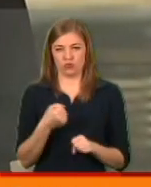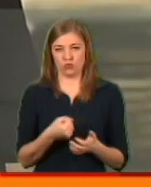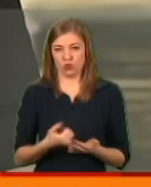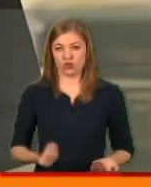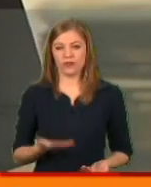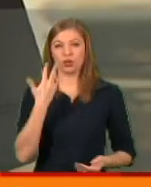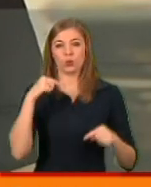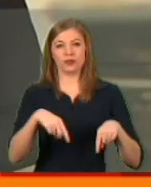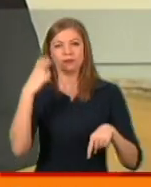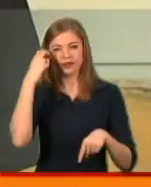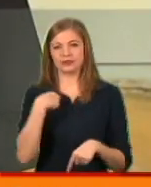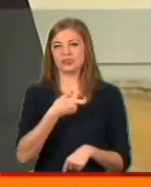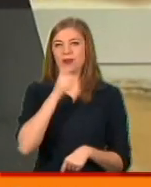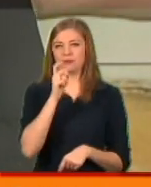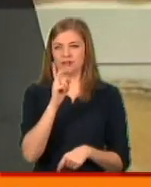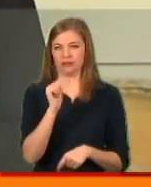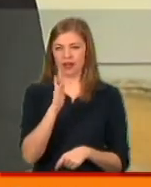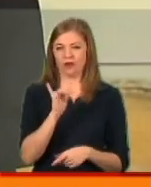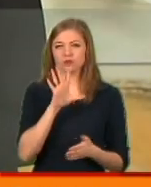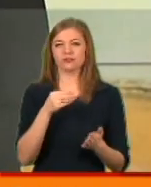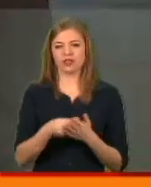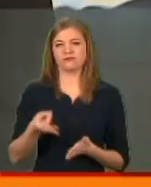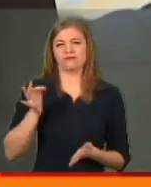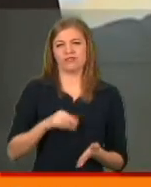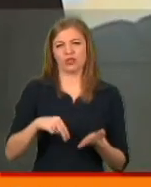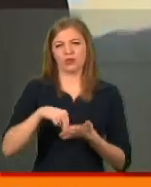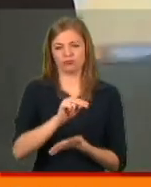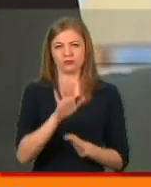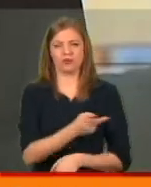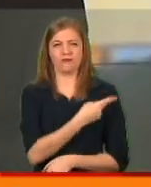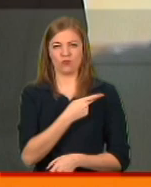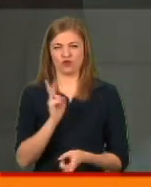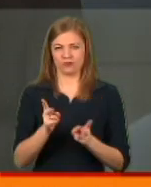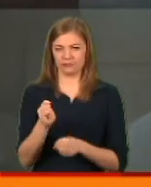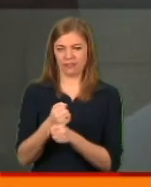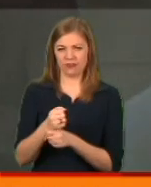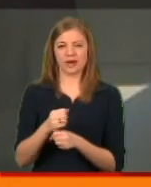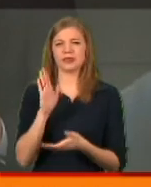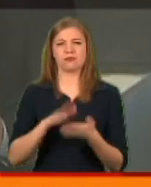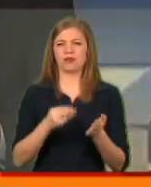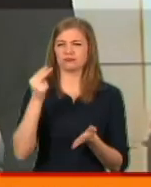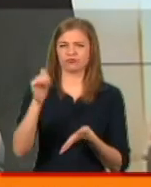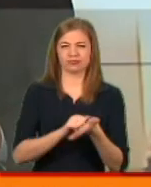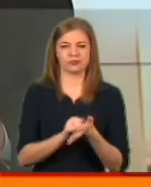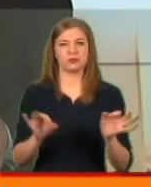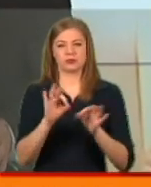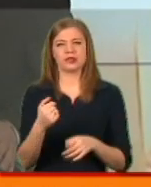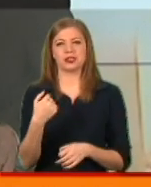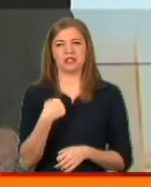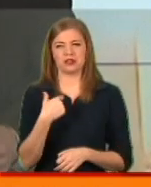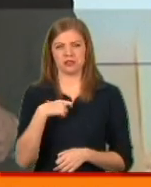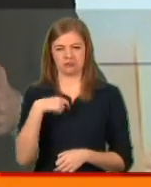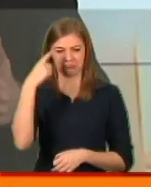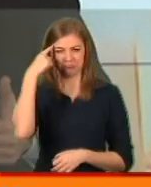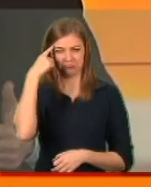І коли вже в Києві я пив каву з власної, вигідно придбаної в Польщі кавоварки, без сплати мити і податків я зловив себе на